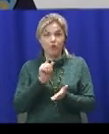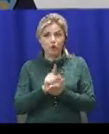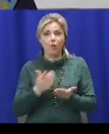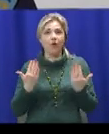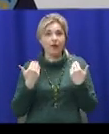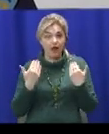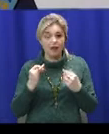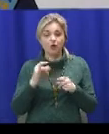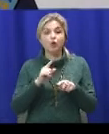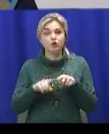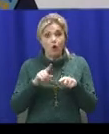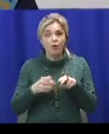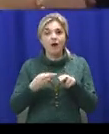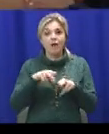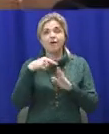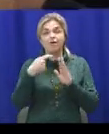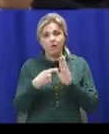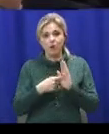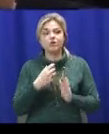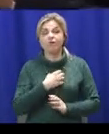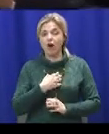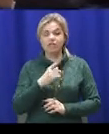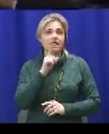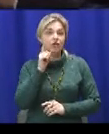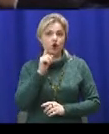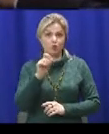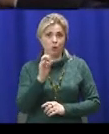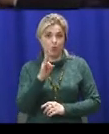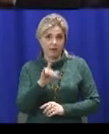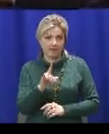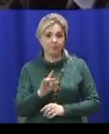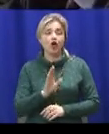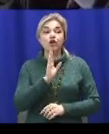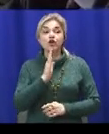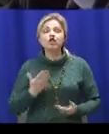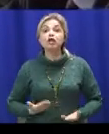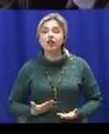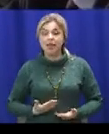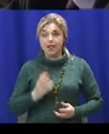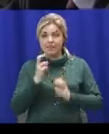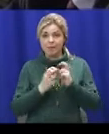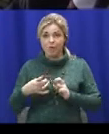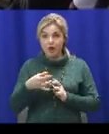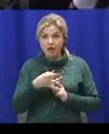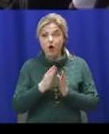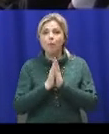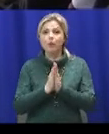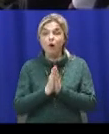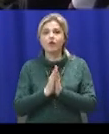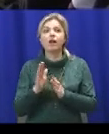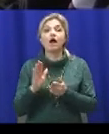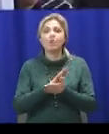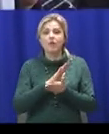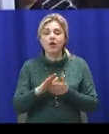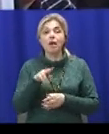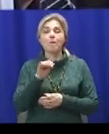питання зелених зон. Жителька мікрорайону Намивова на Іванівна звернулася до голови адміністрації Загоцького району з проханням привезти до лату в